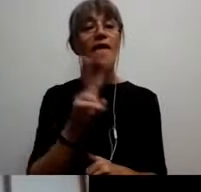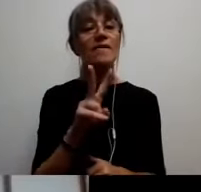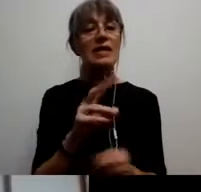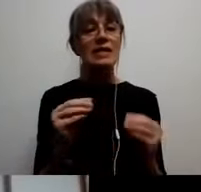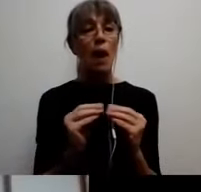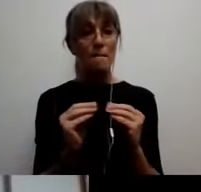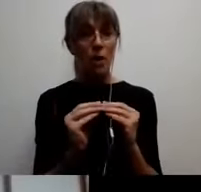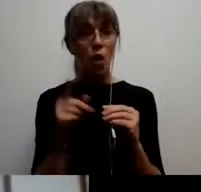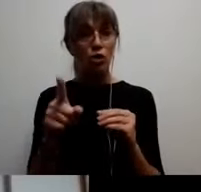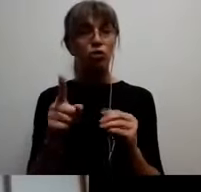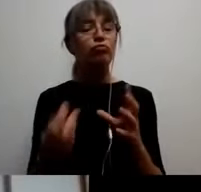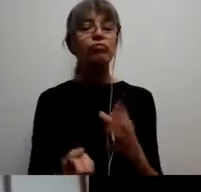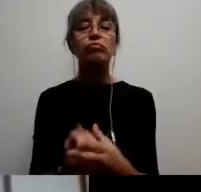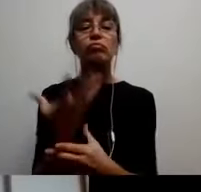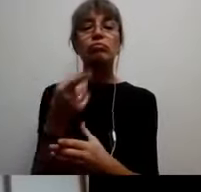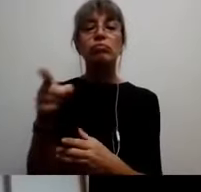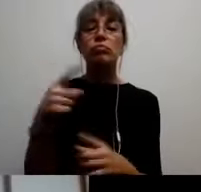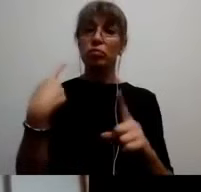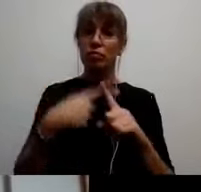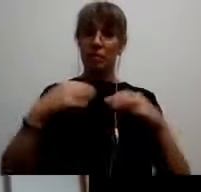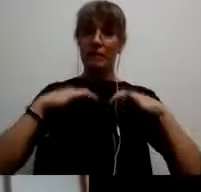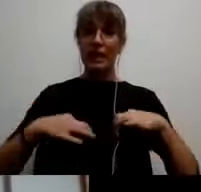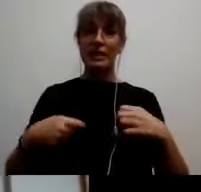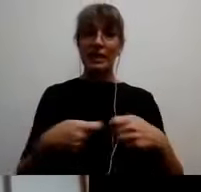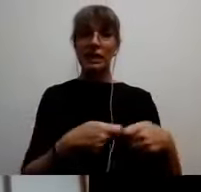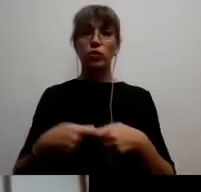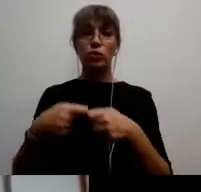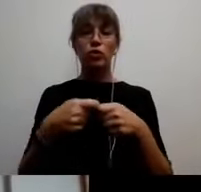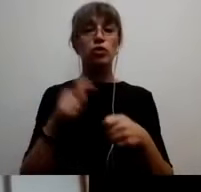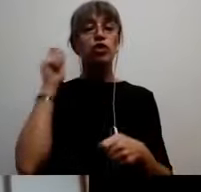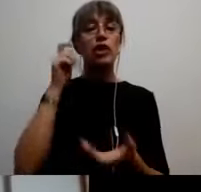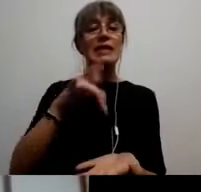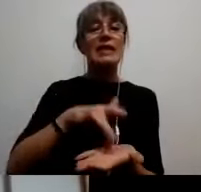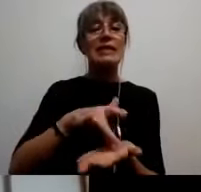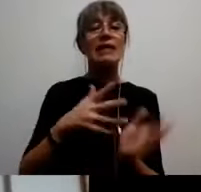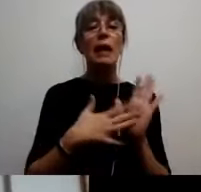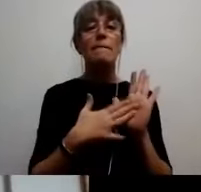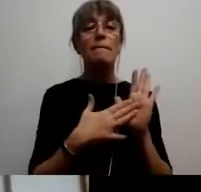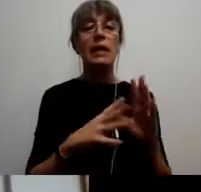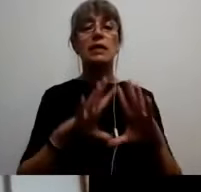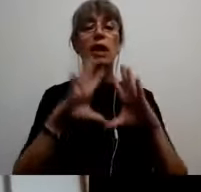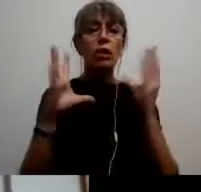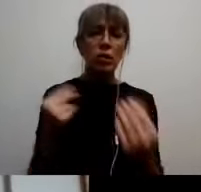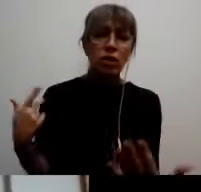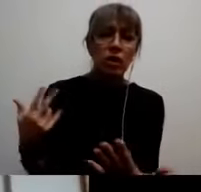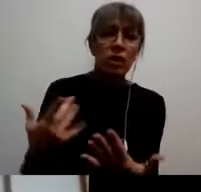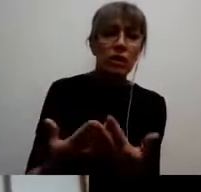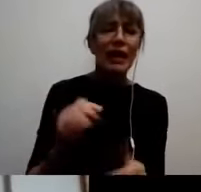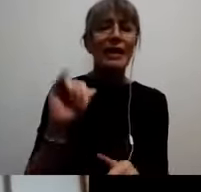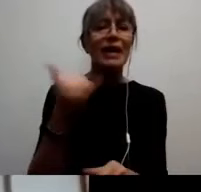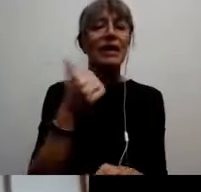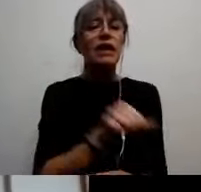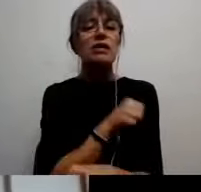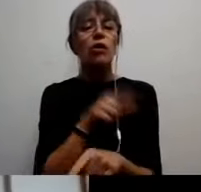Vesna Bonžić je osnivačica i predsednica Odruženja Ženski centar Milica sa više od 11 godina posvećenosti u oblasti